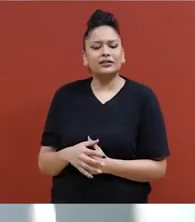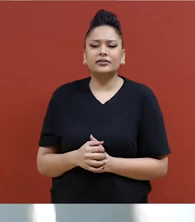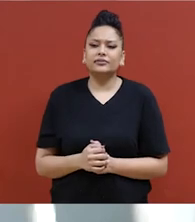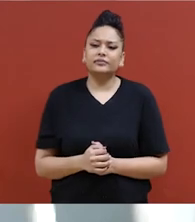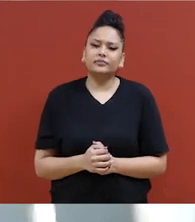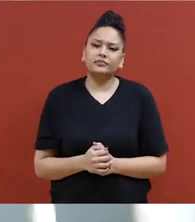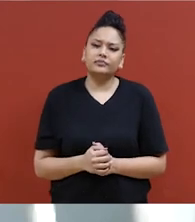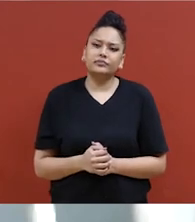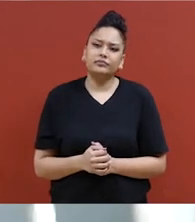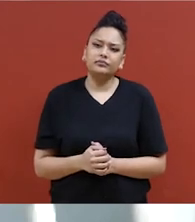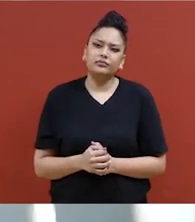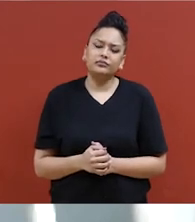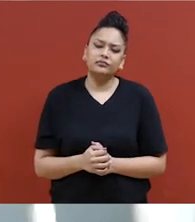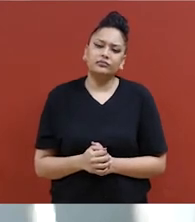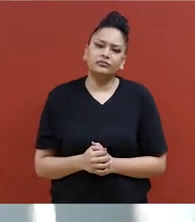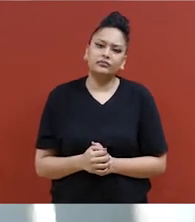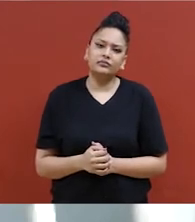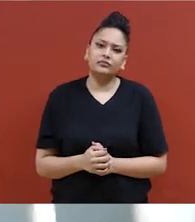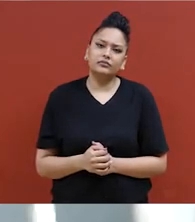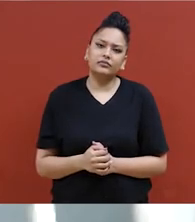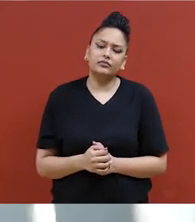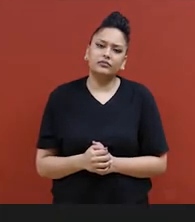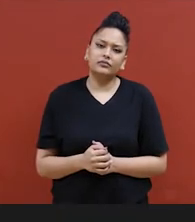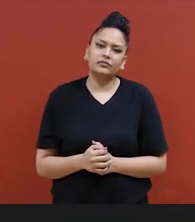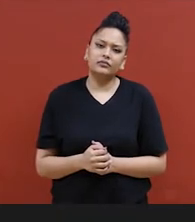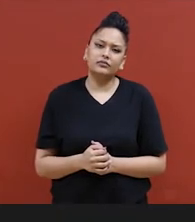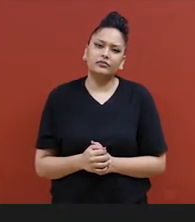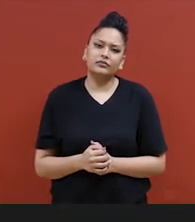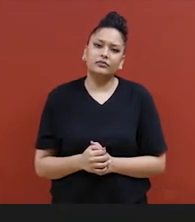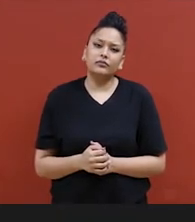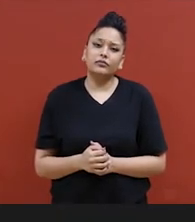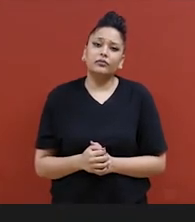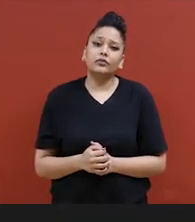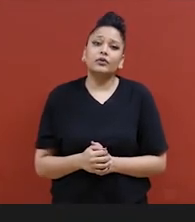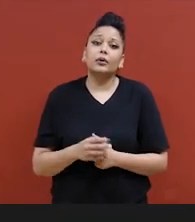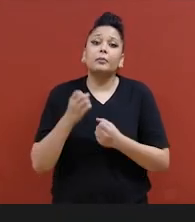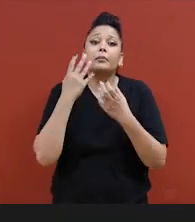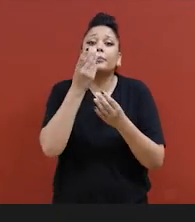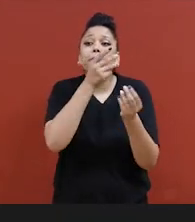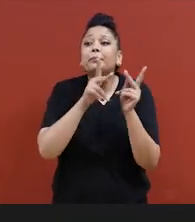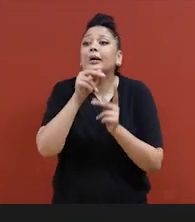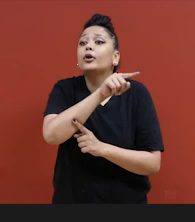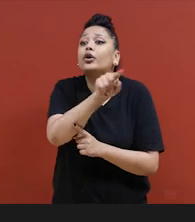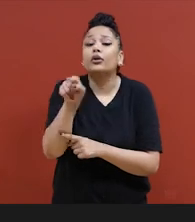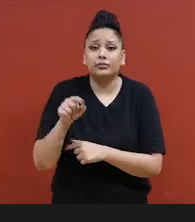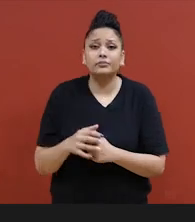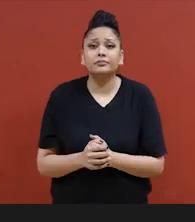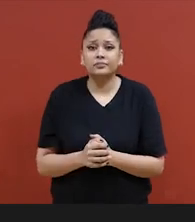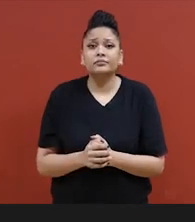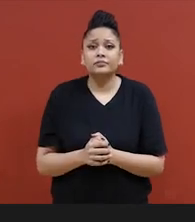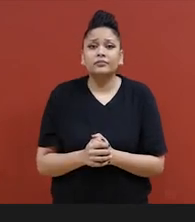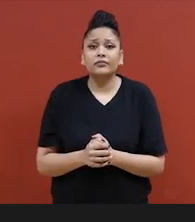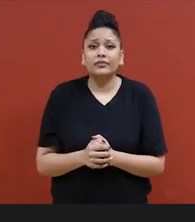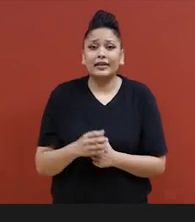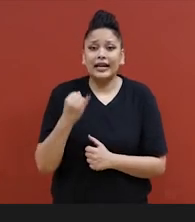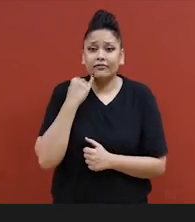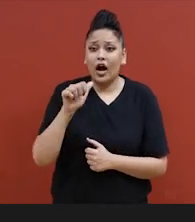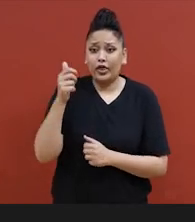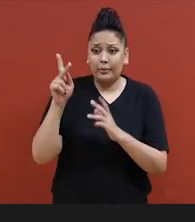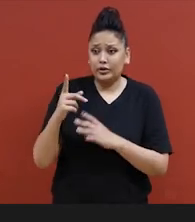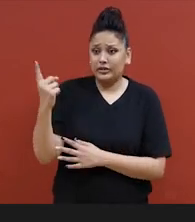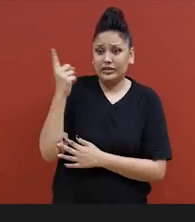Et les médias sociaux, ce que je dis à tout le monde, surtout si c'est une jeune personne qui vient me voir,